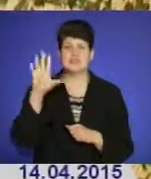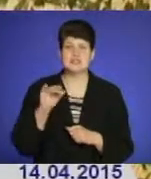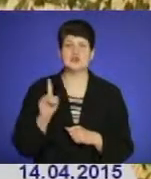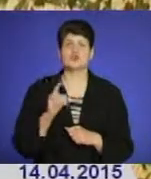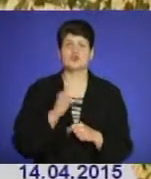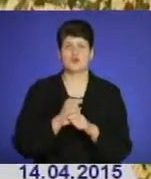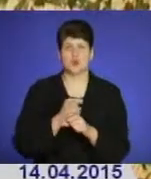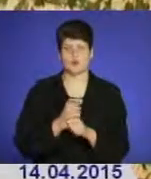робите. Дякую. Дякую. Дякую.